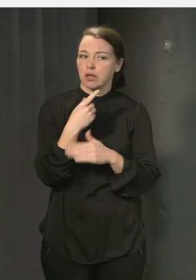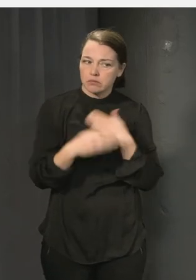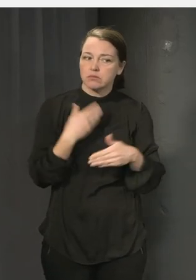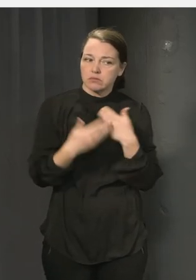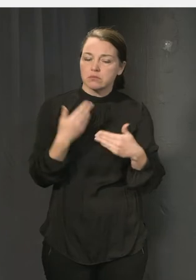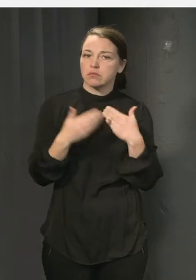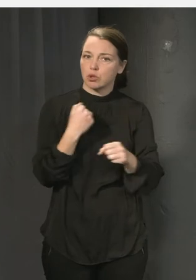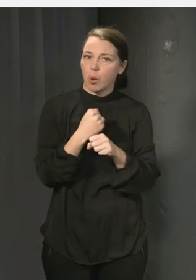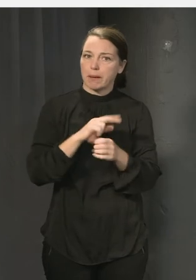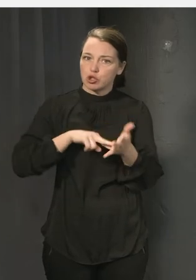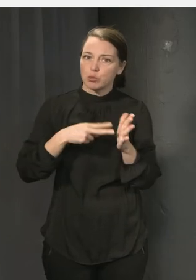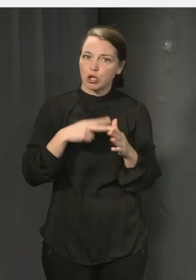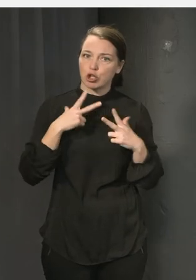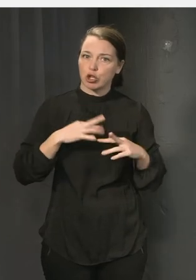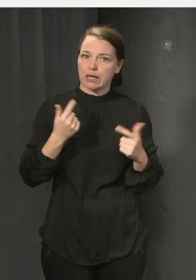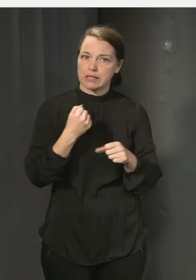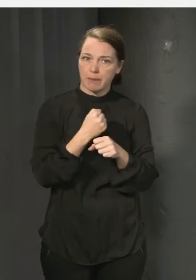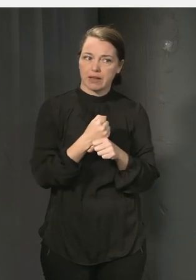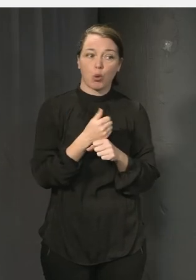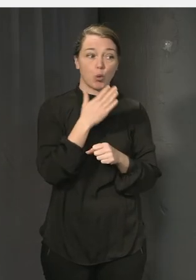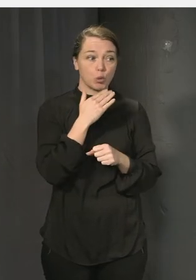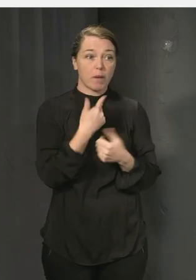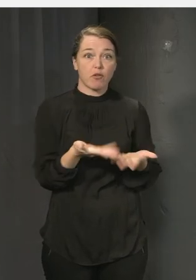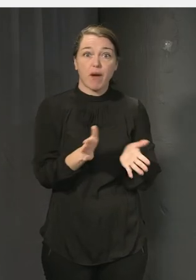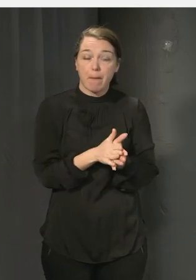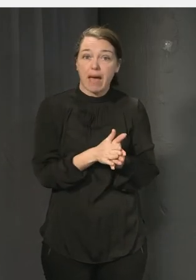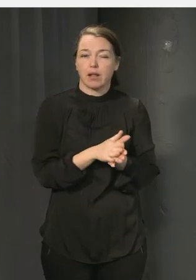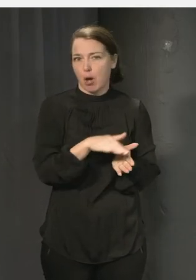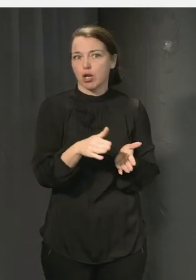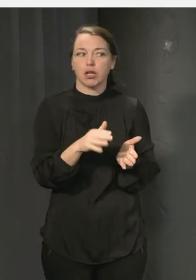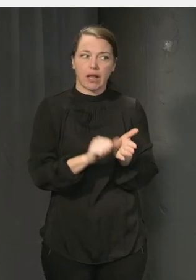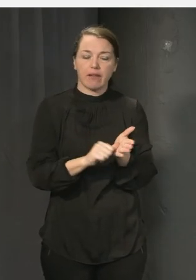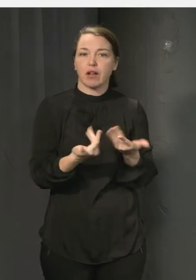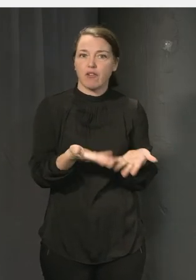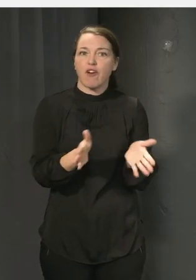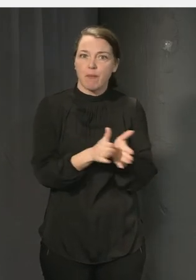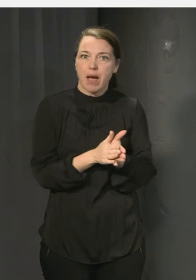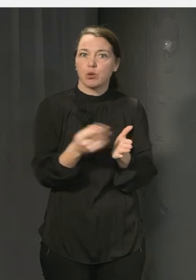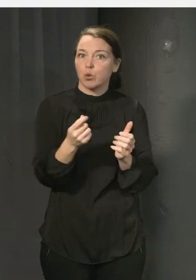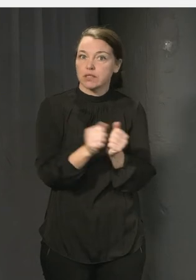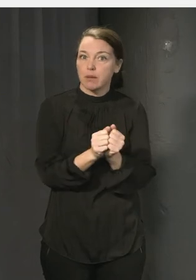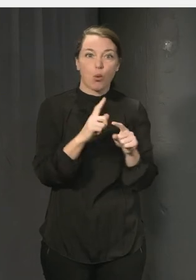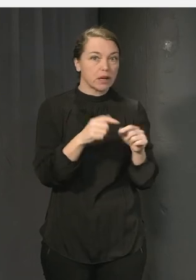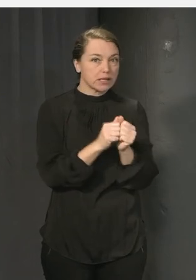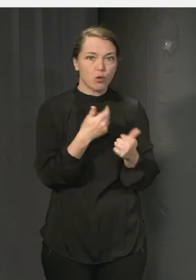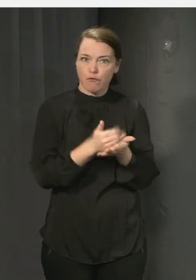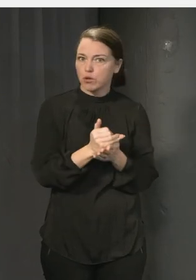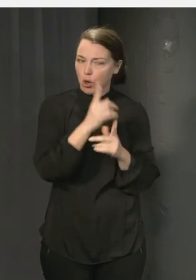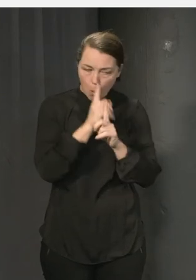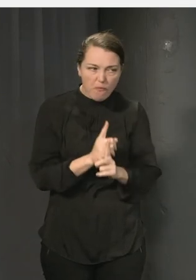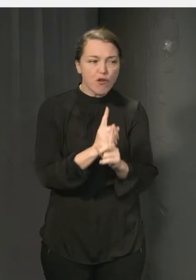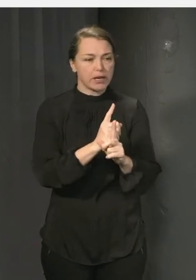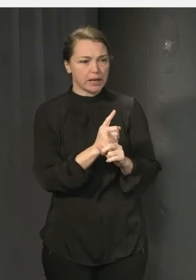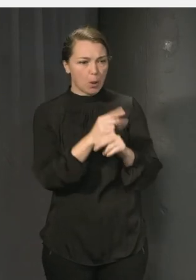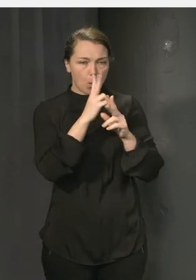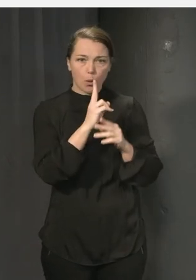trygghetsarbetet och de involverar barn och unga och de gör det på olika sätt och de fortsätter och de följer upp så